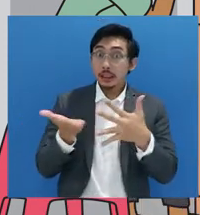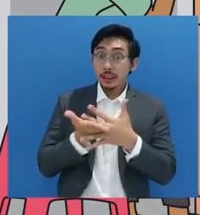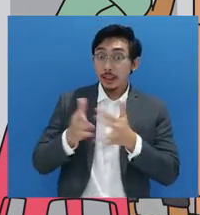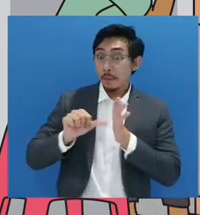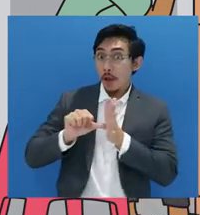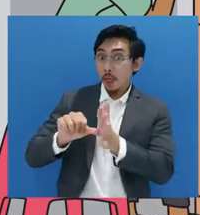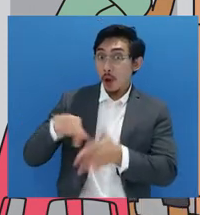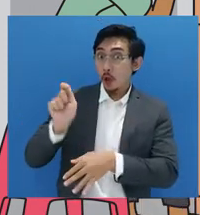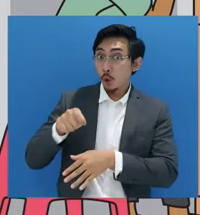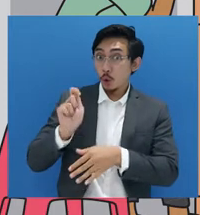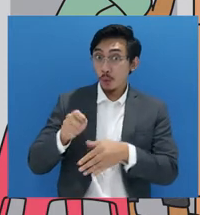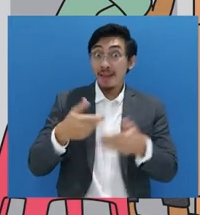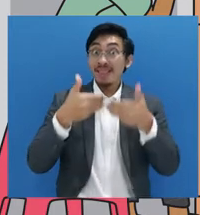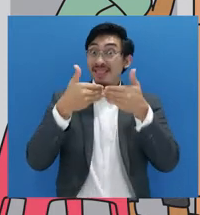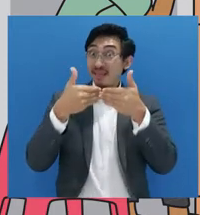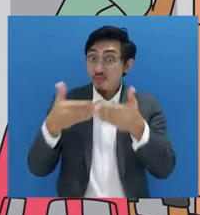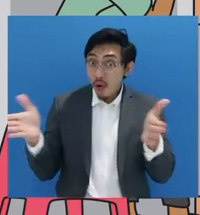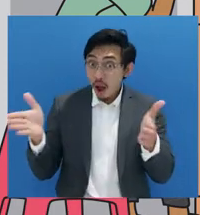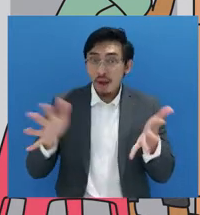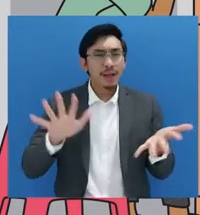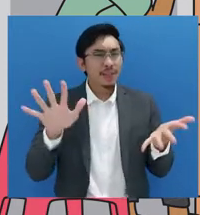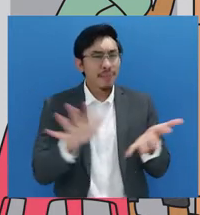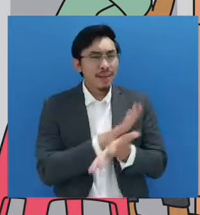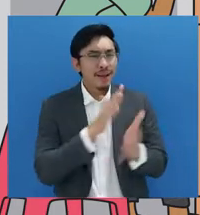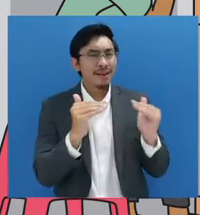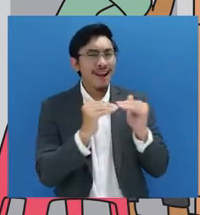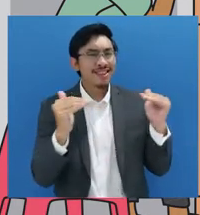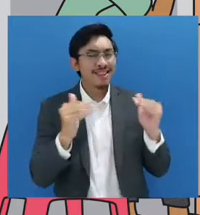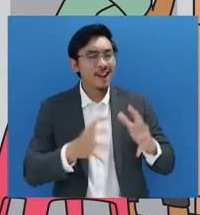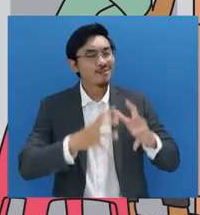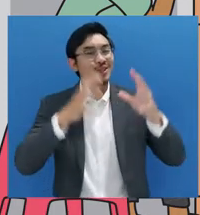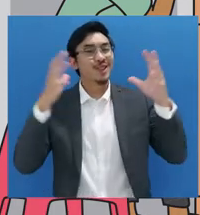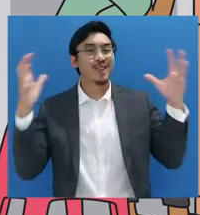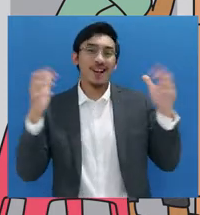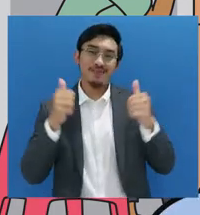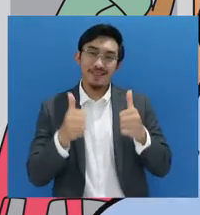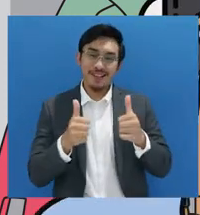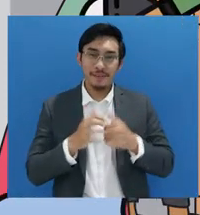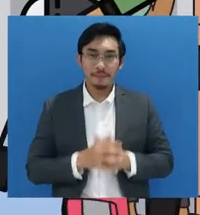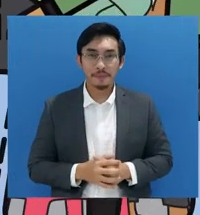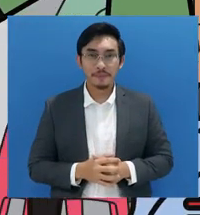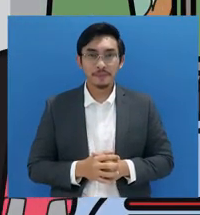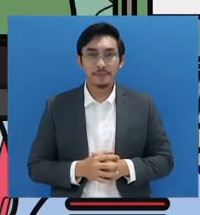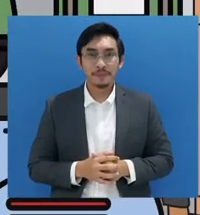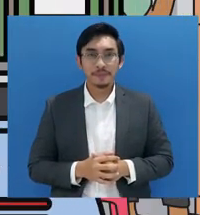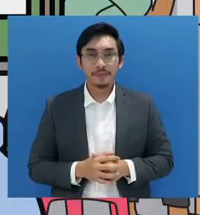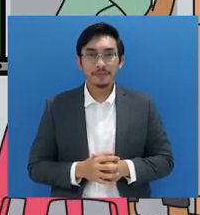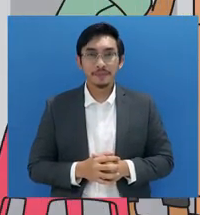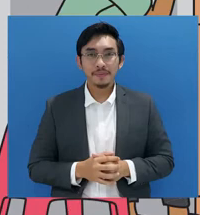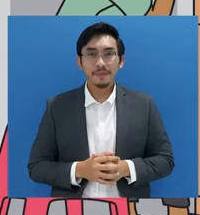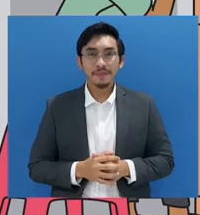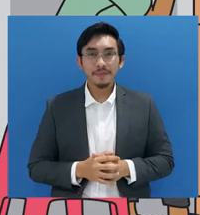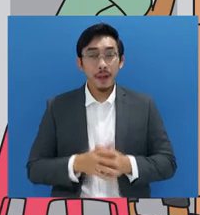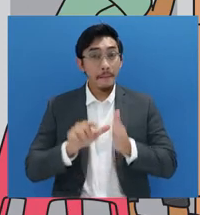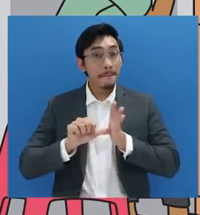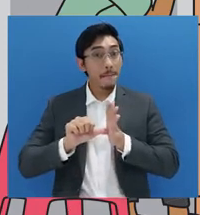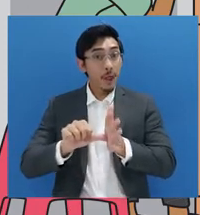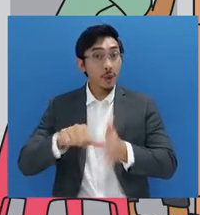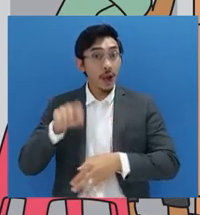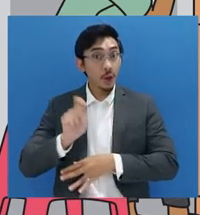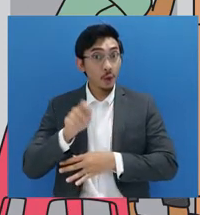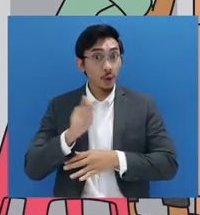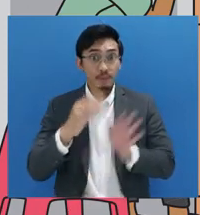dibuka, maka semakin besar pula peluang akses terhadap keadilan dipenuhi. Semangat yang diusung bantuan hukum ini